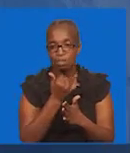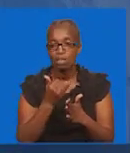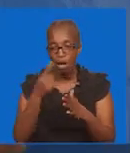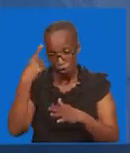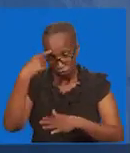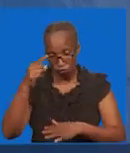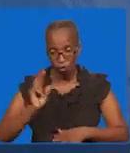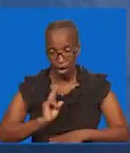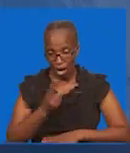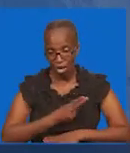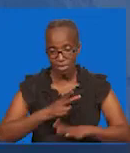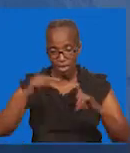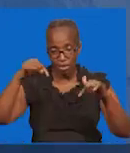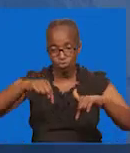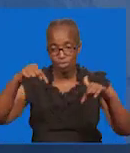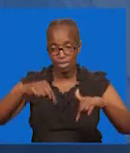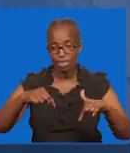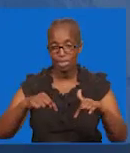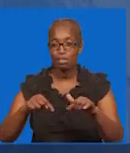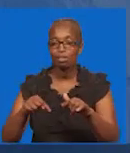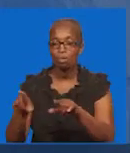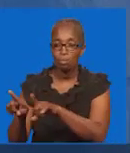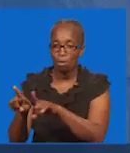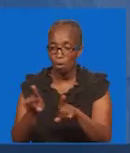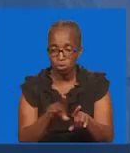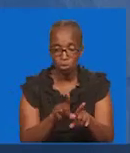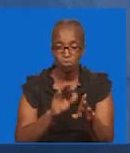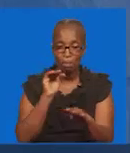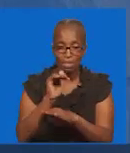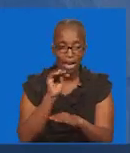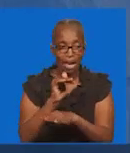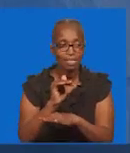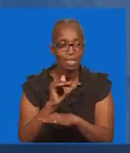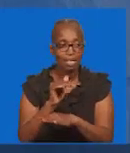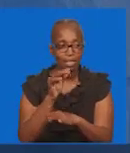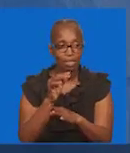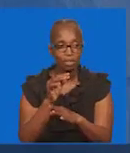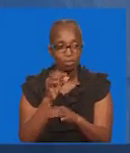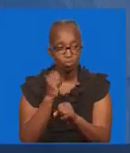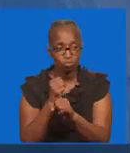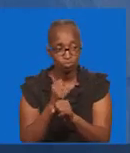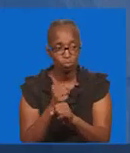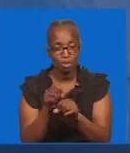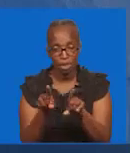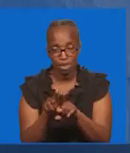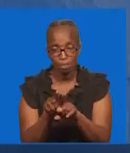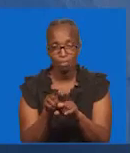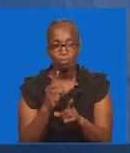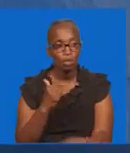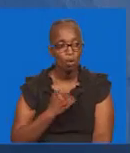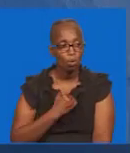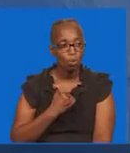And as as today Iviyo nasi leo tunashauriwa Tunapo ona watu